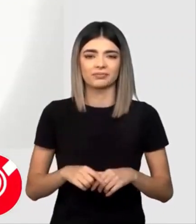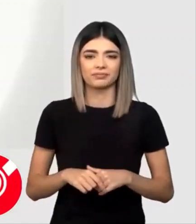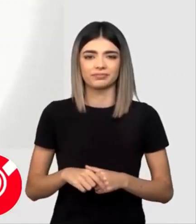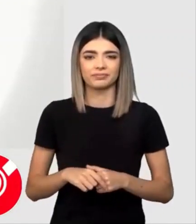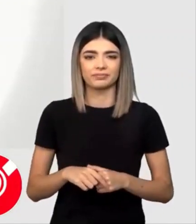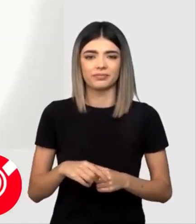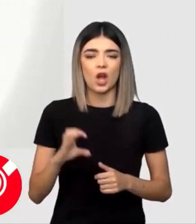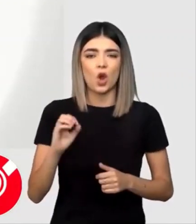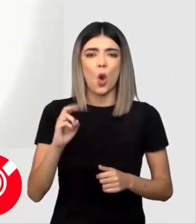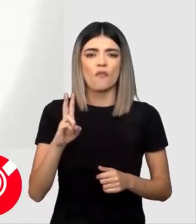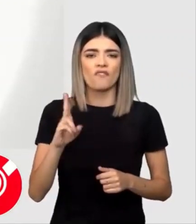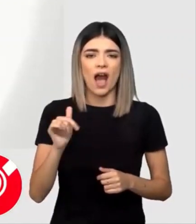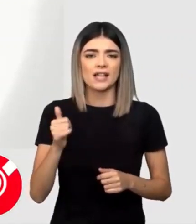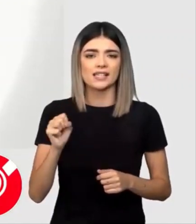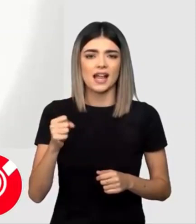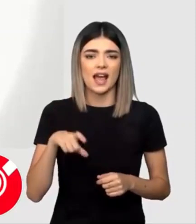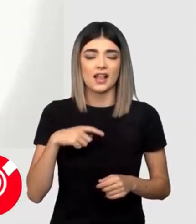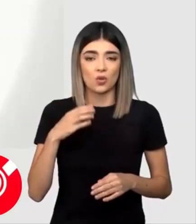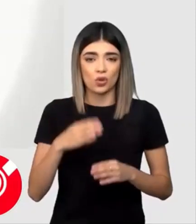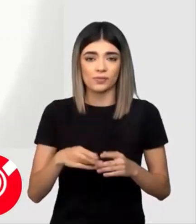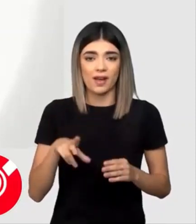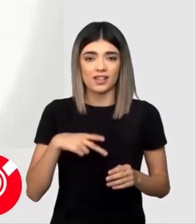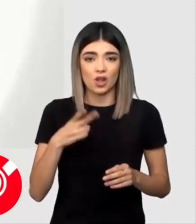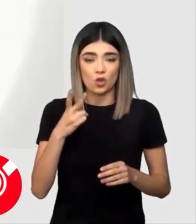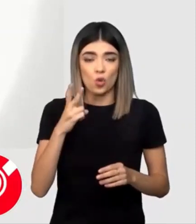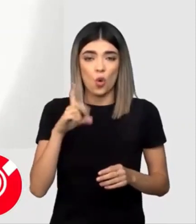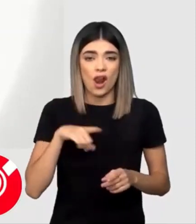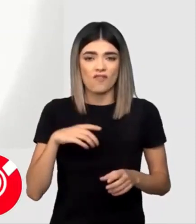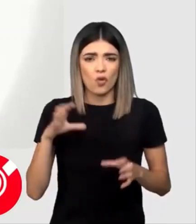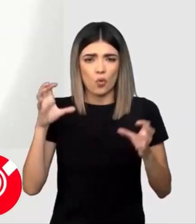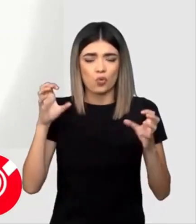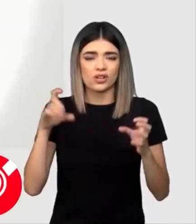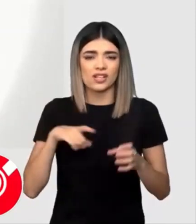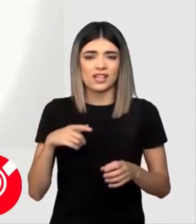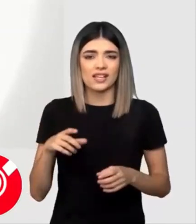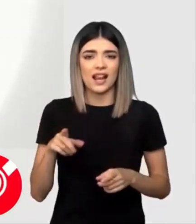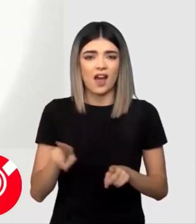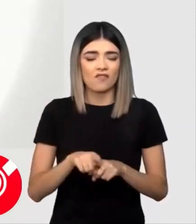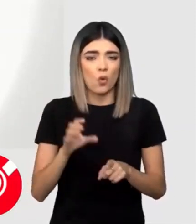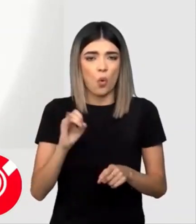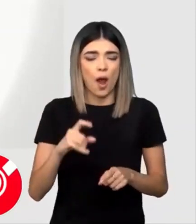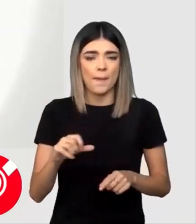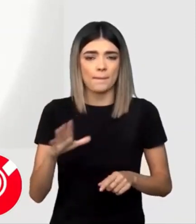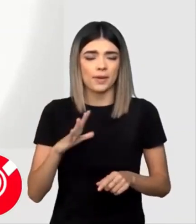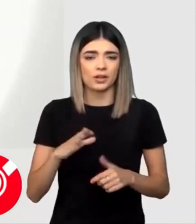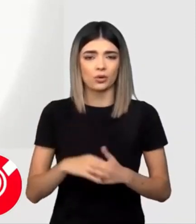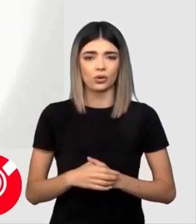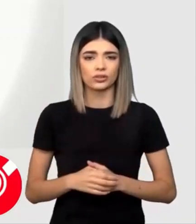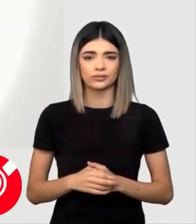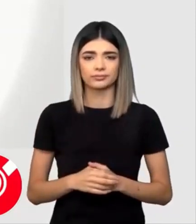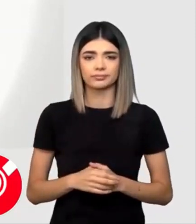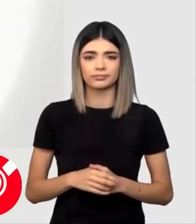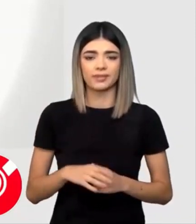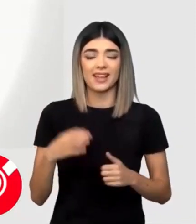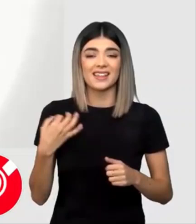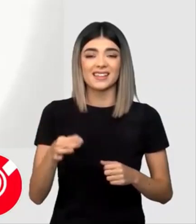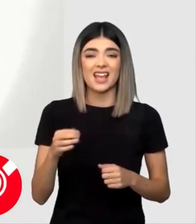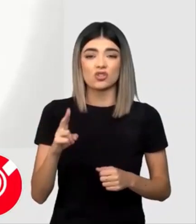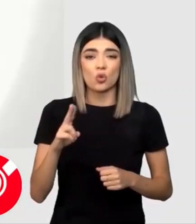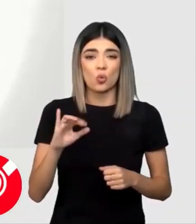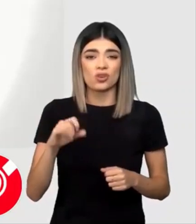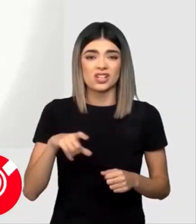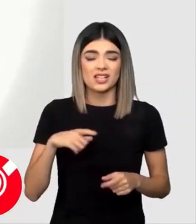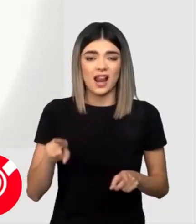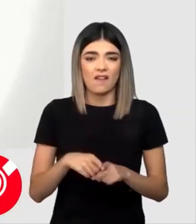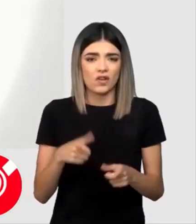De exemplu, în județul Covasna, doar în ultima perioadă, au fost raportate două cazuri în care urșii au atacat oameni. Prefectul menționează că 10 urși au